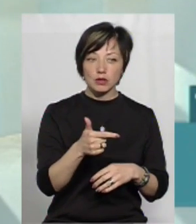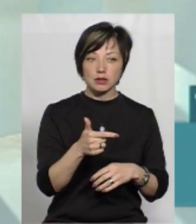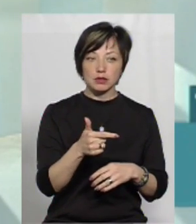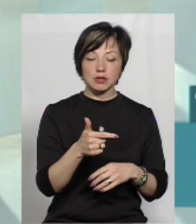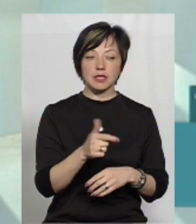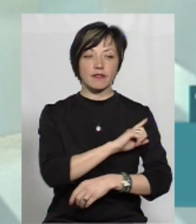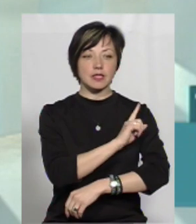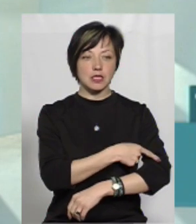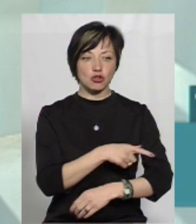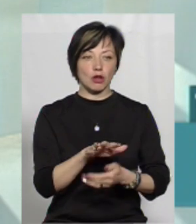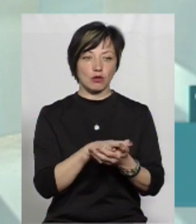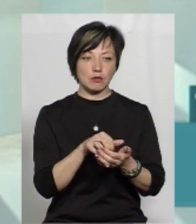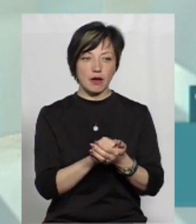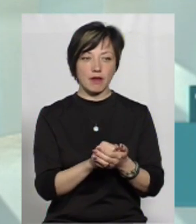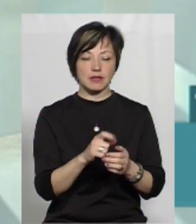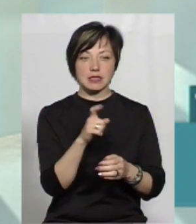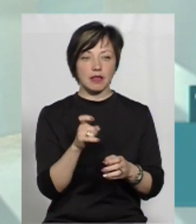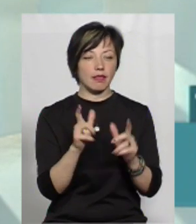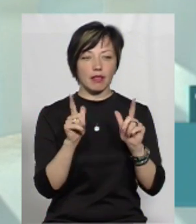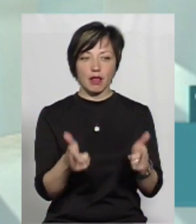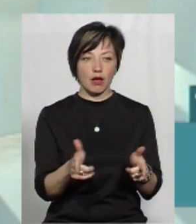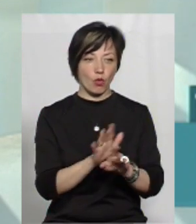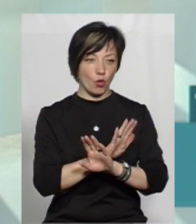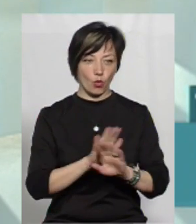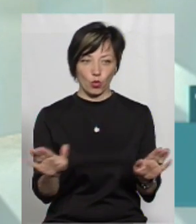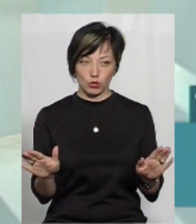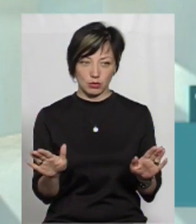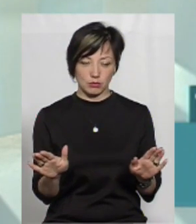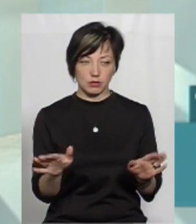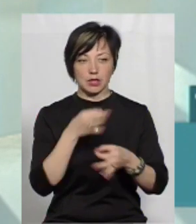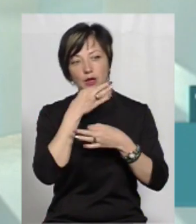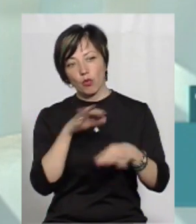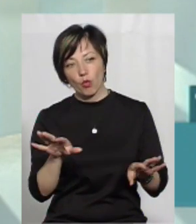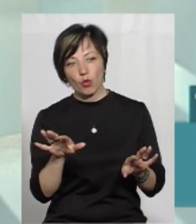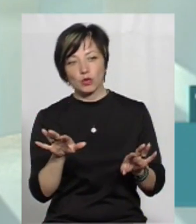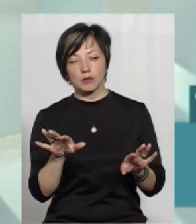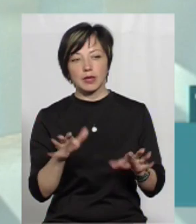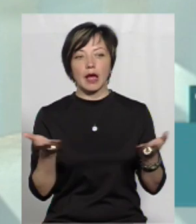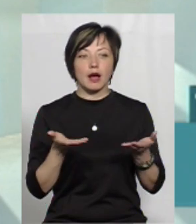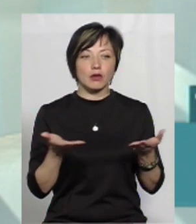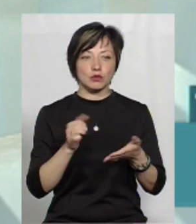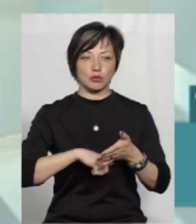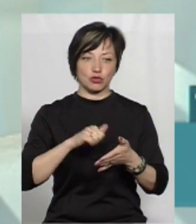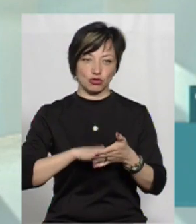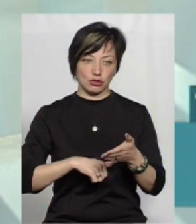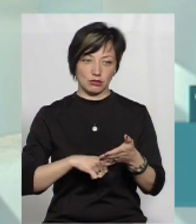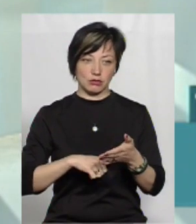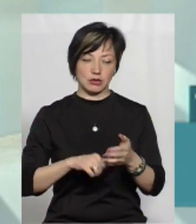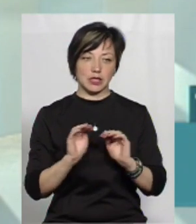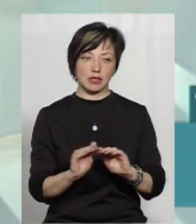фізична розправа з неугодними, з якихось причин,